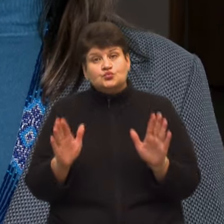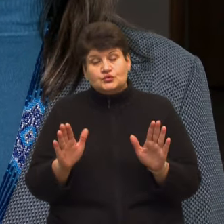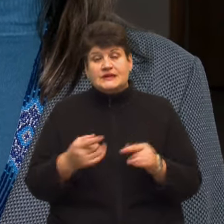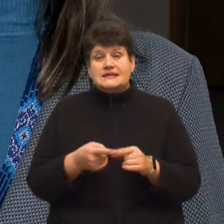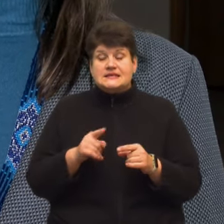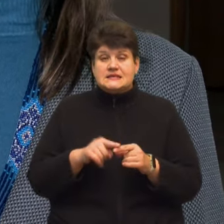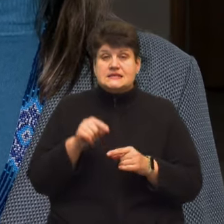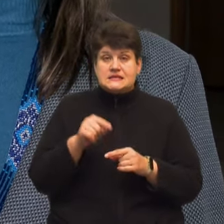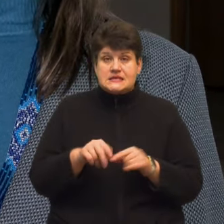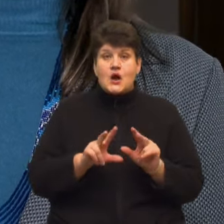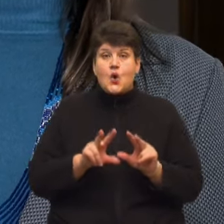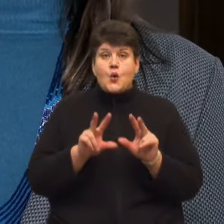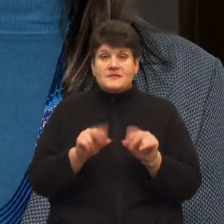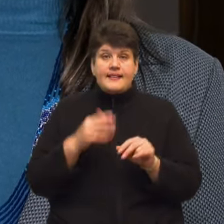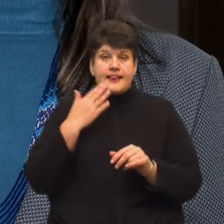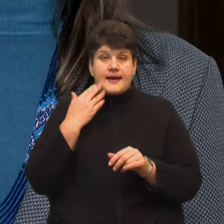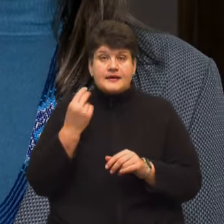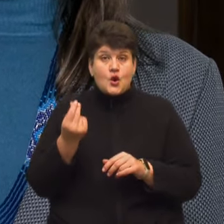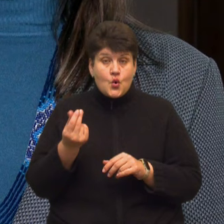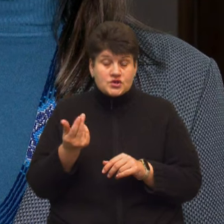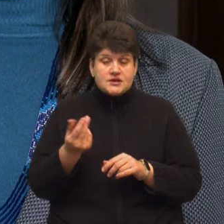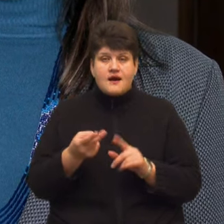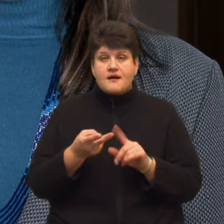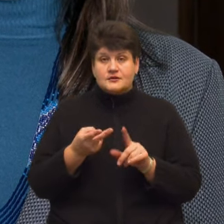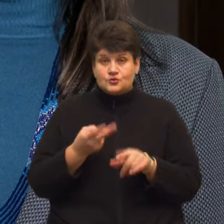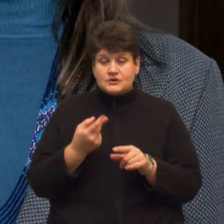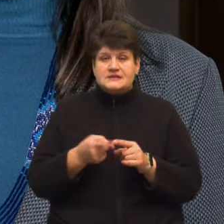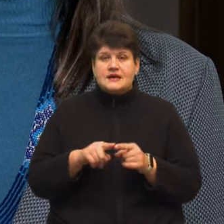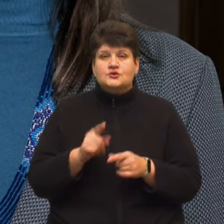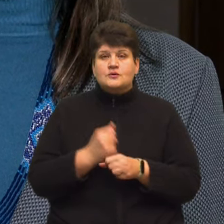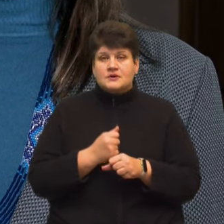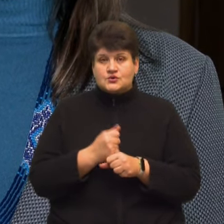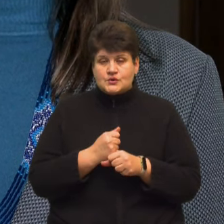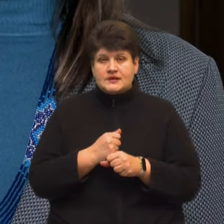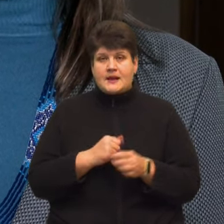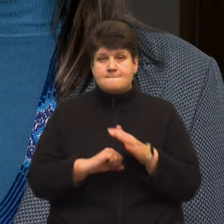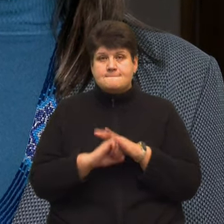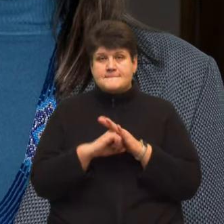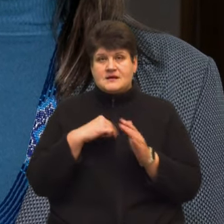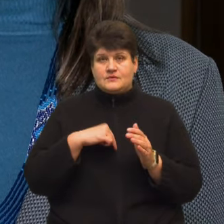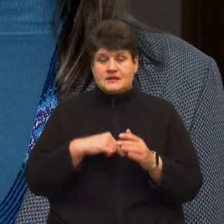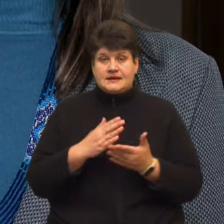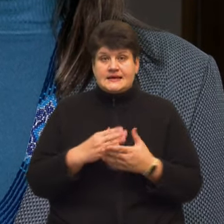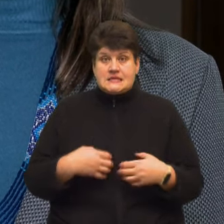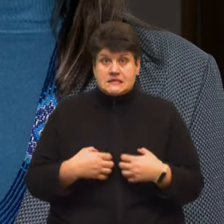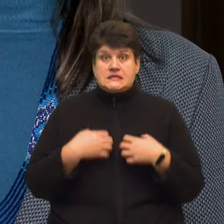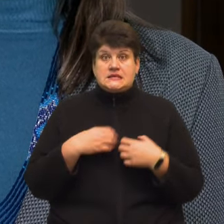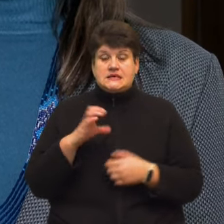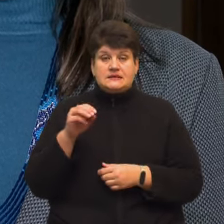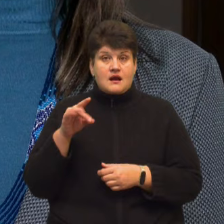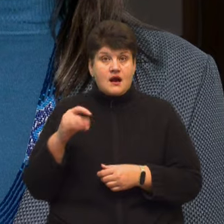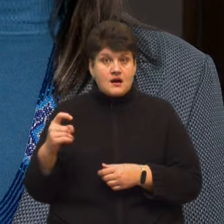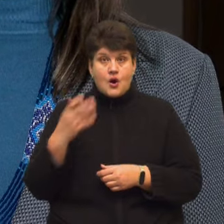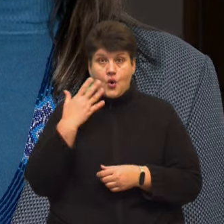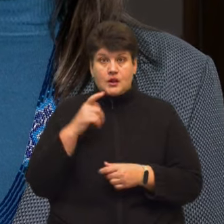власне, обіцянок легких грошей. А інша схема, яка працює на такій базовій емоції, яка має назву страх. Тобто, коли людина